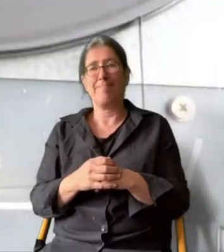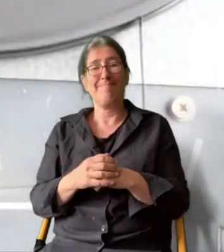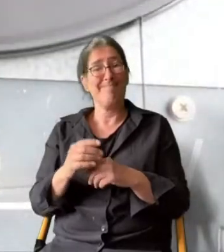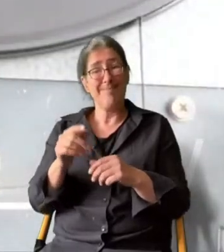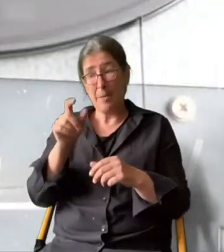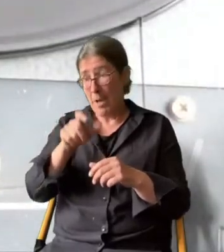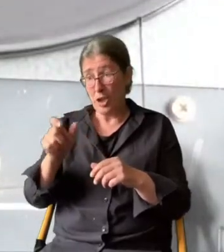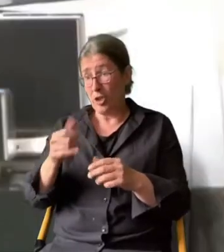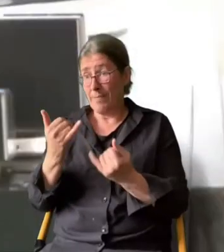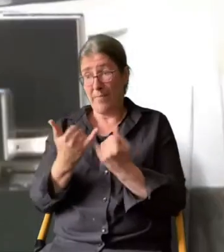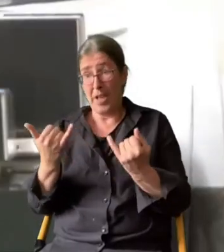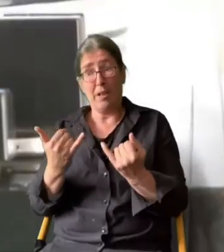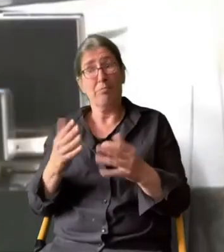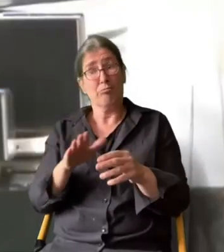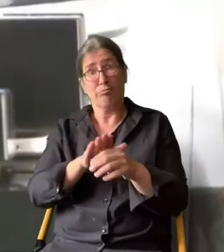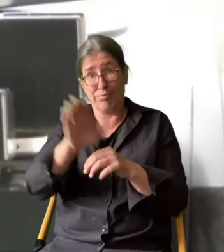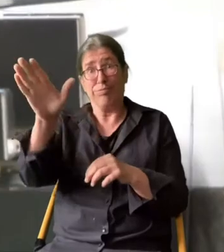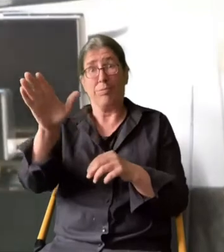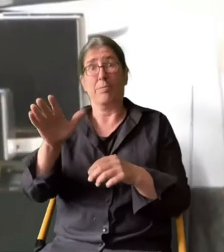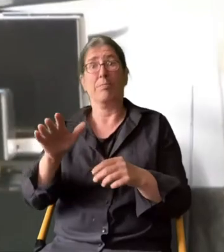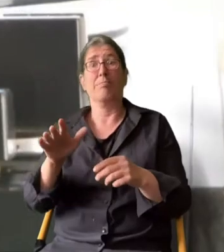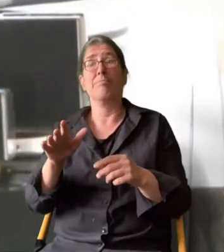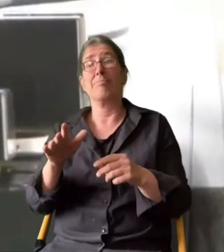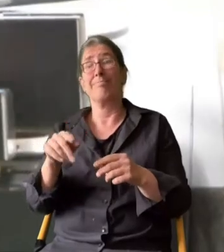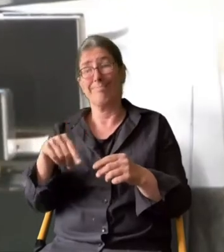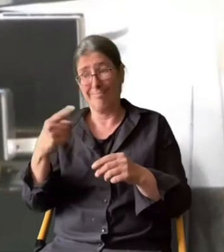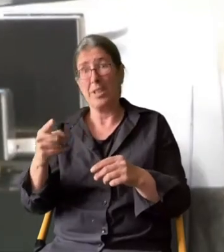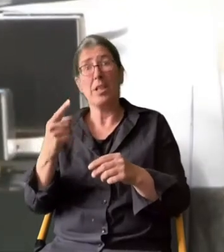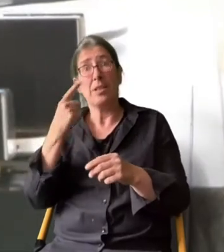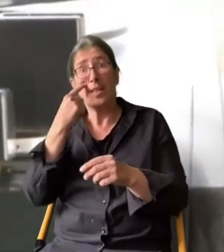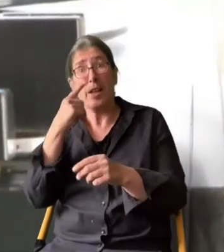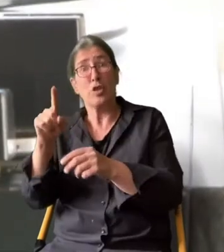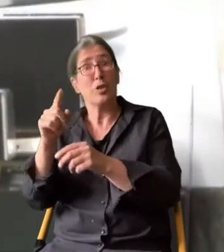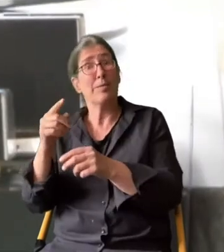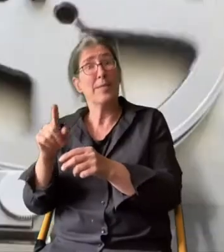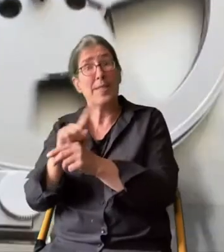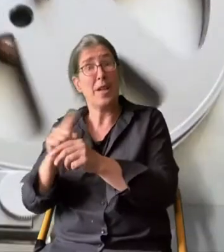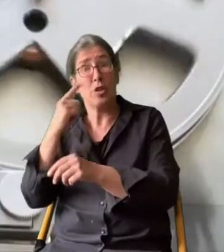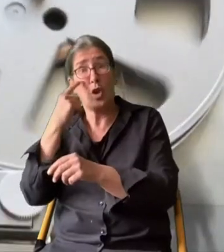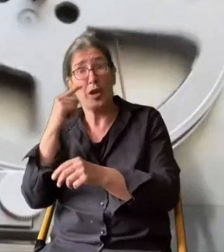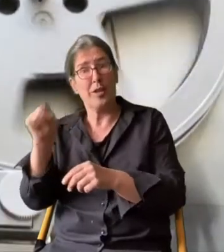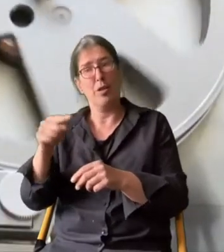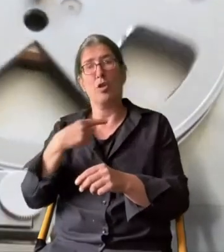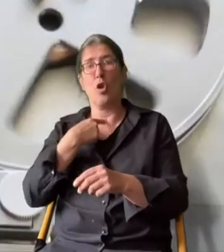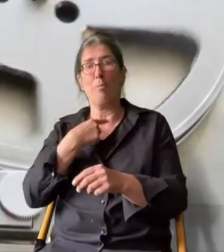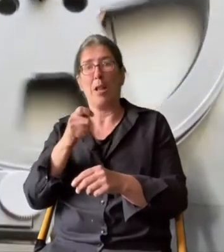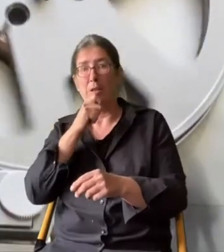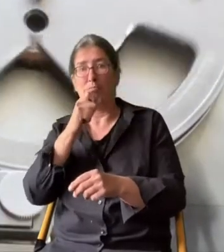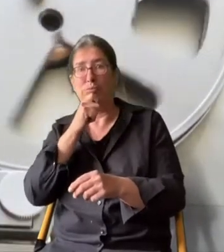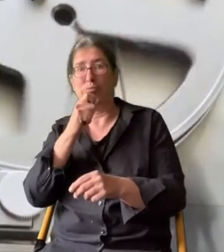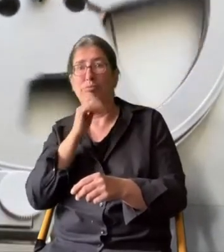Wie die Menschen den Aufschwung erlebt haben, geben einzigartige Tonbandaufnahmen von Zeitzeugen wieder.